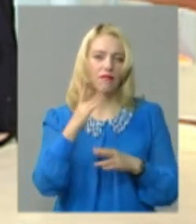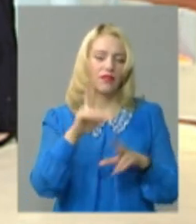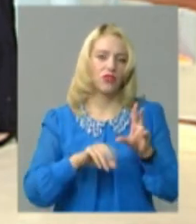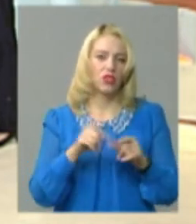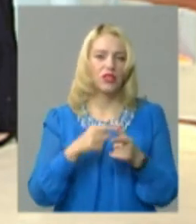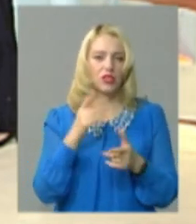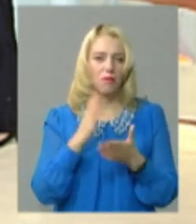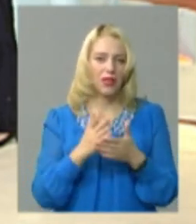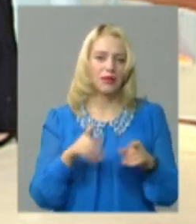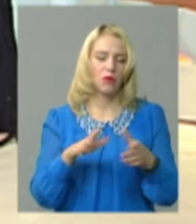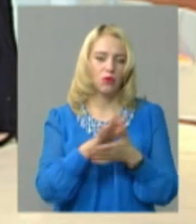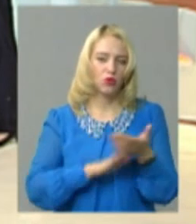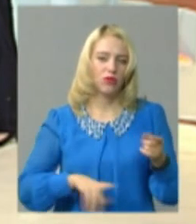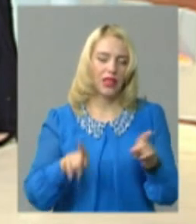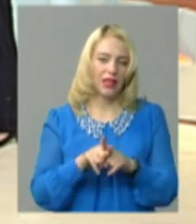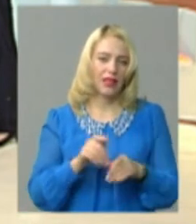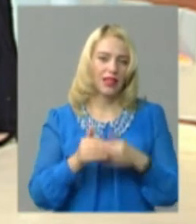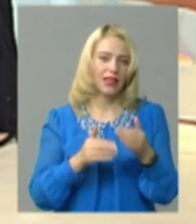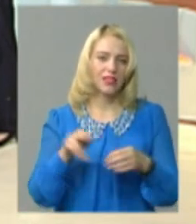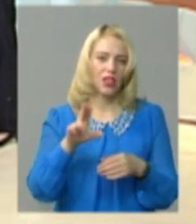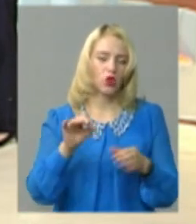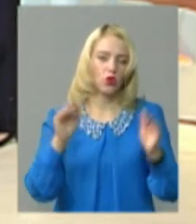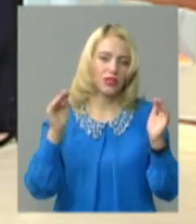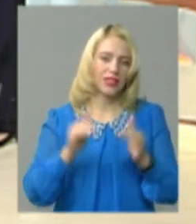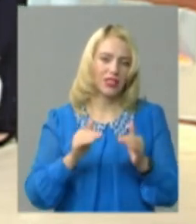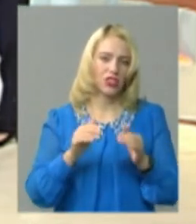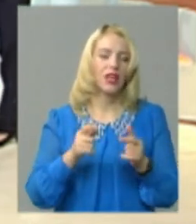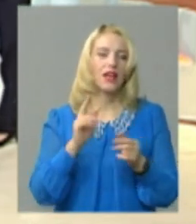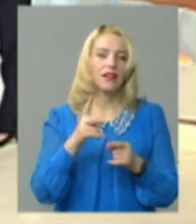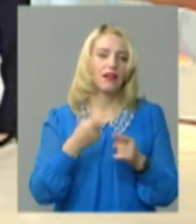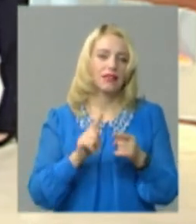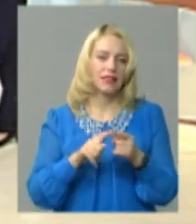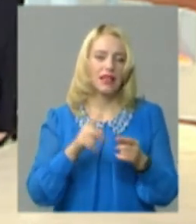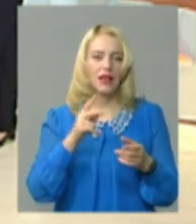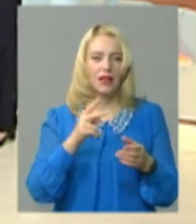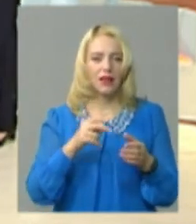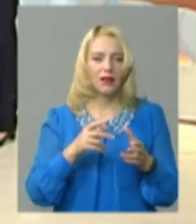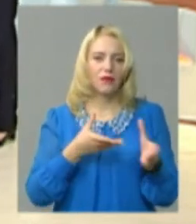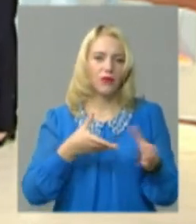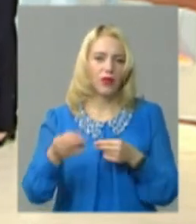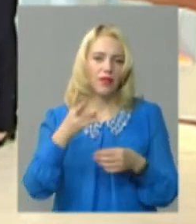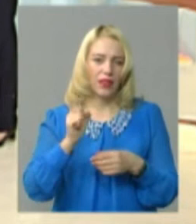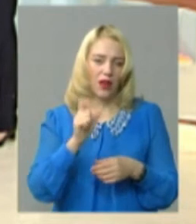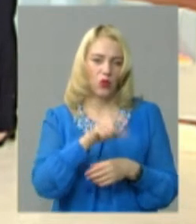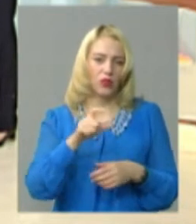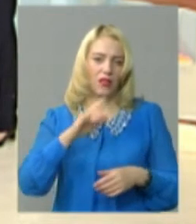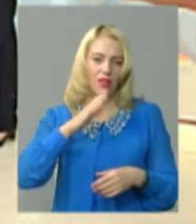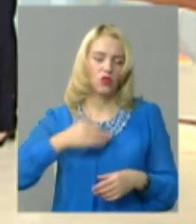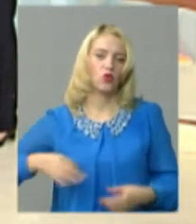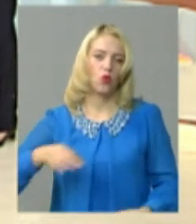матиме продовження така тенденція до зниження? І як це позначиться на області, на жителях області?